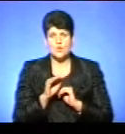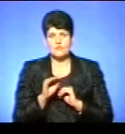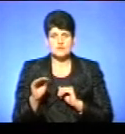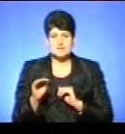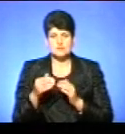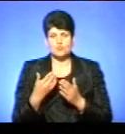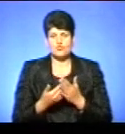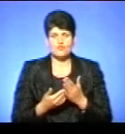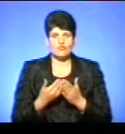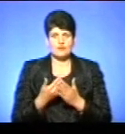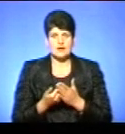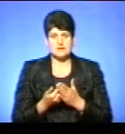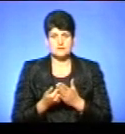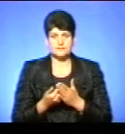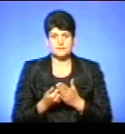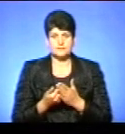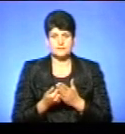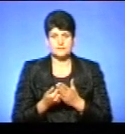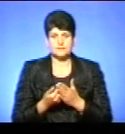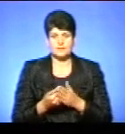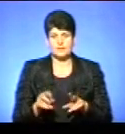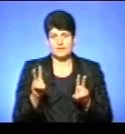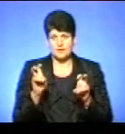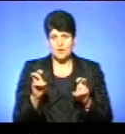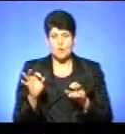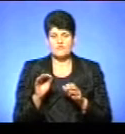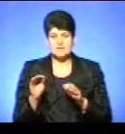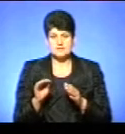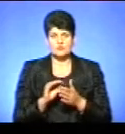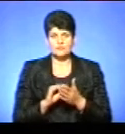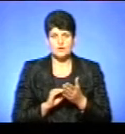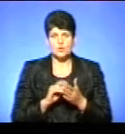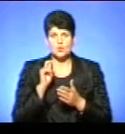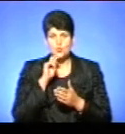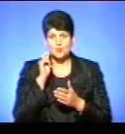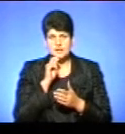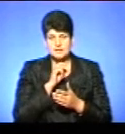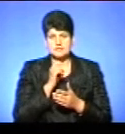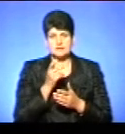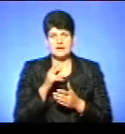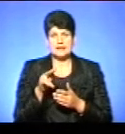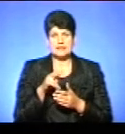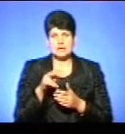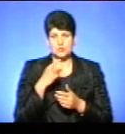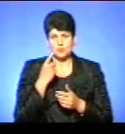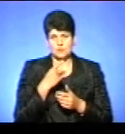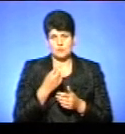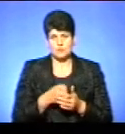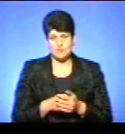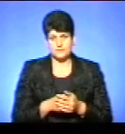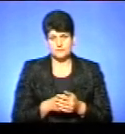версію, так звану офіційну версію так званої української, так званої літературної мови,